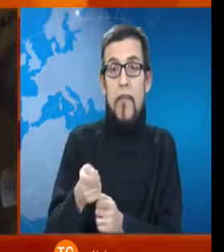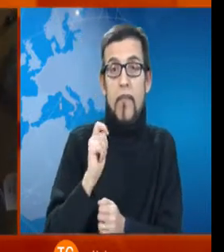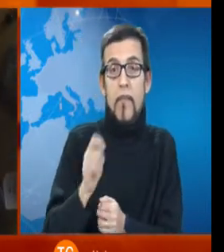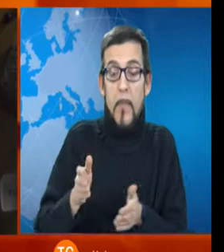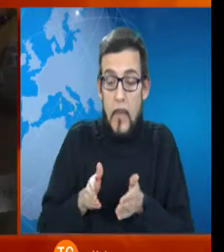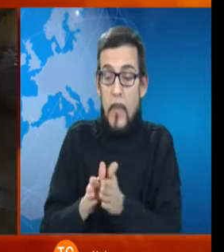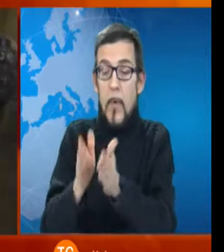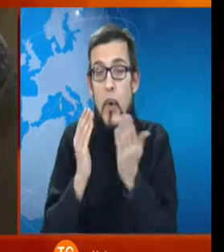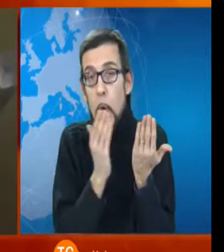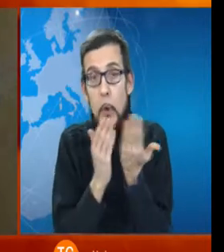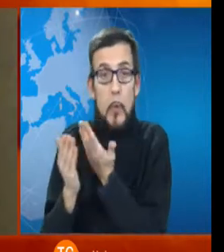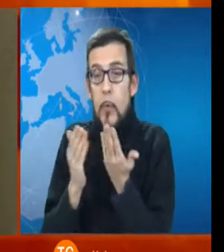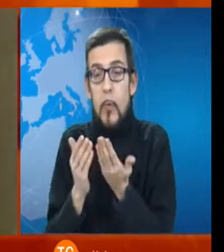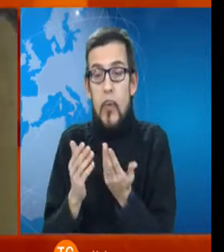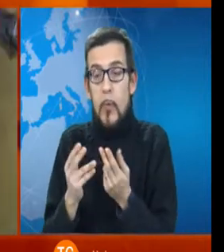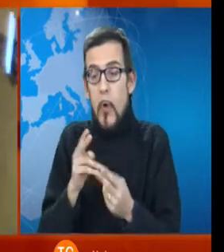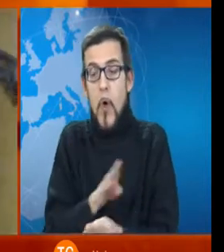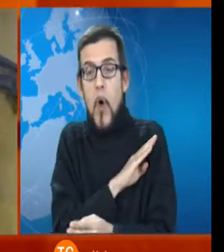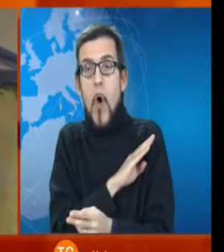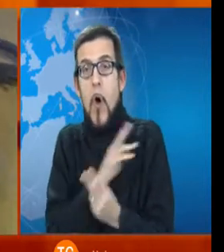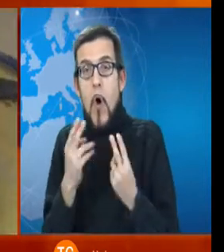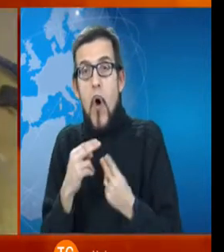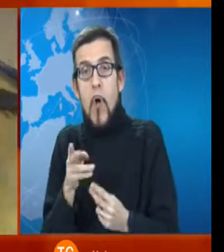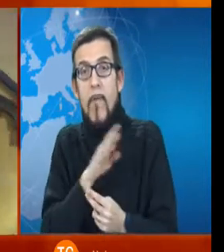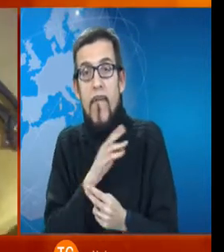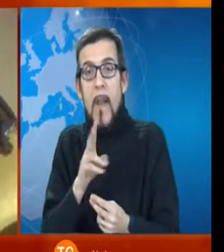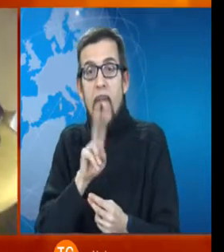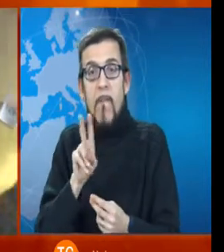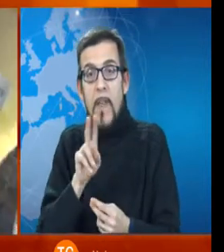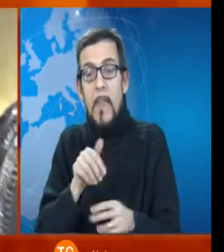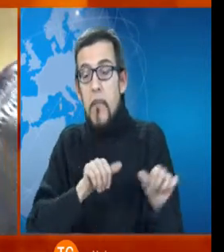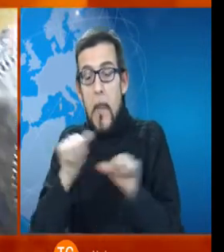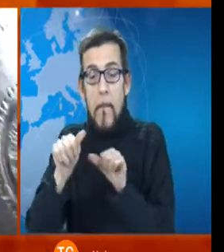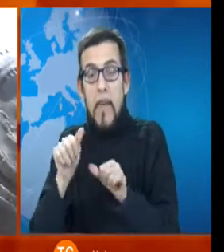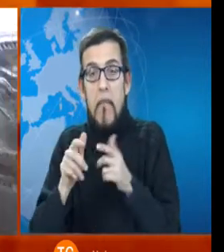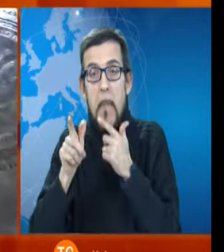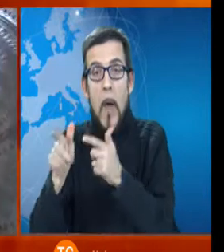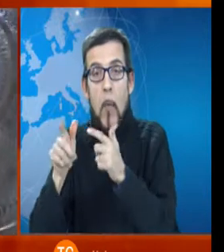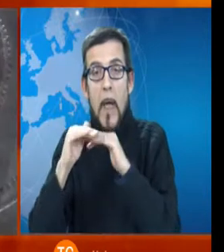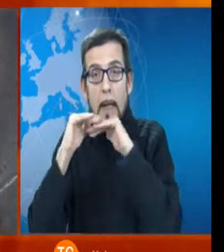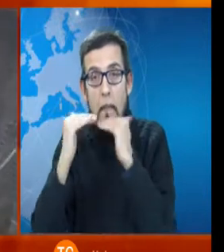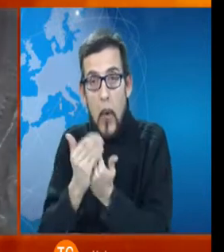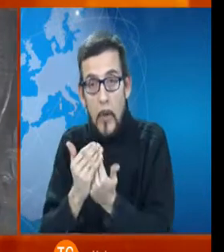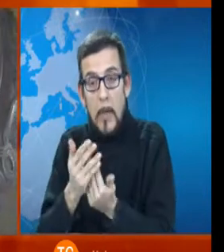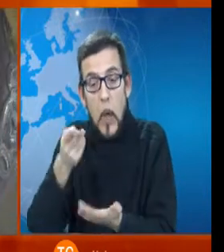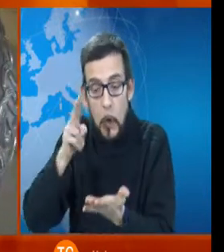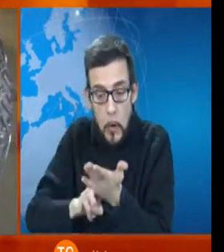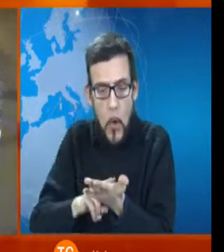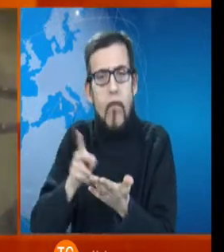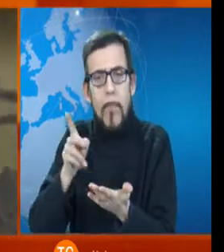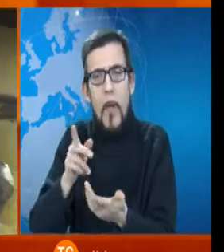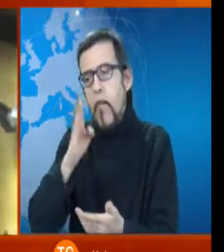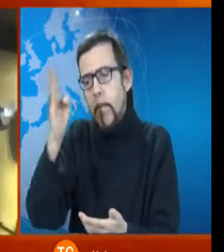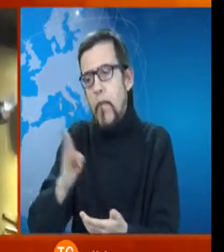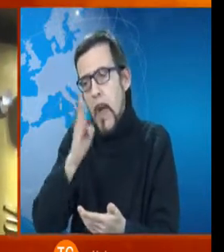degli orfani, dei caglieritani, vittime della prima guerra mondiale quindi un doppio ruolo di benefattore